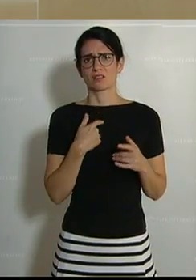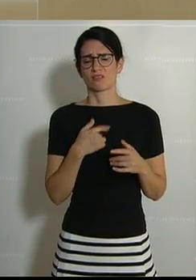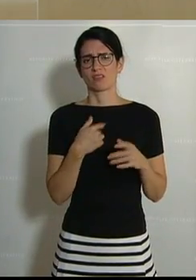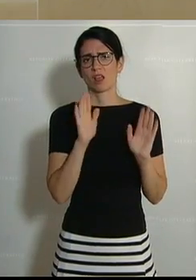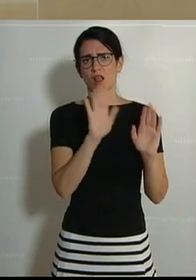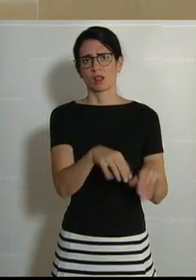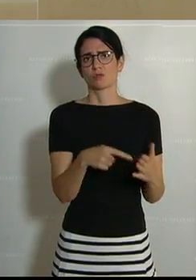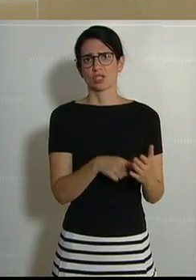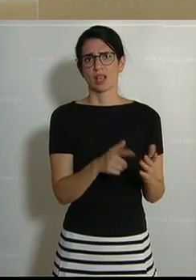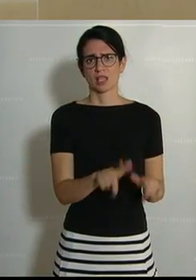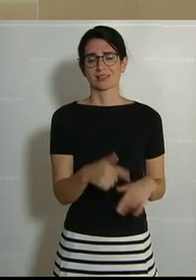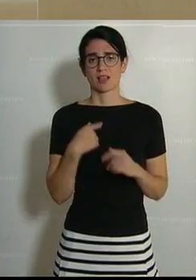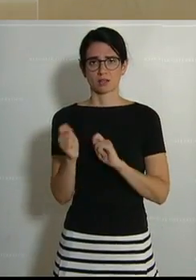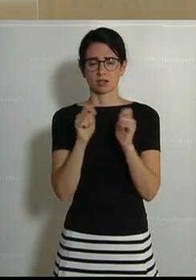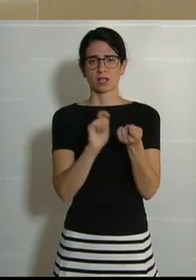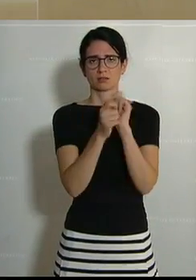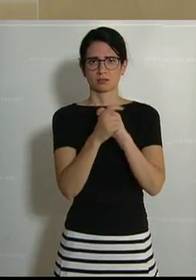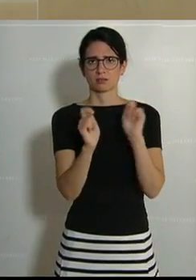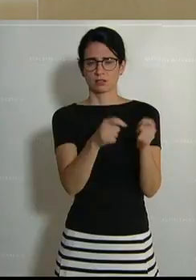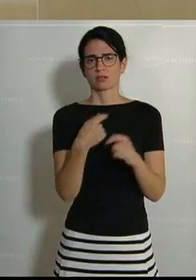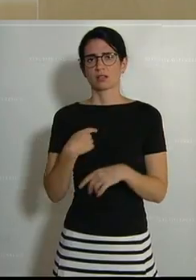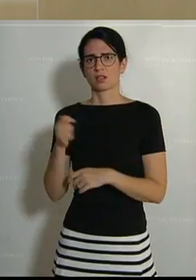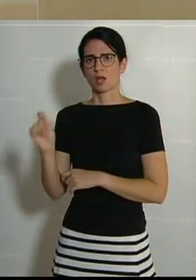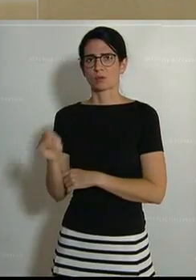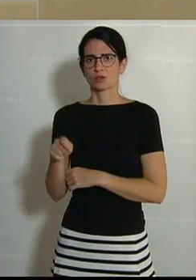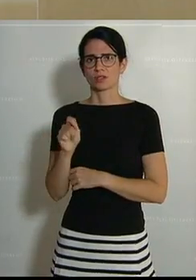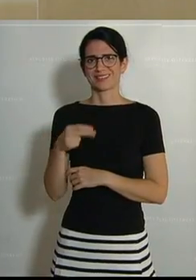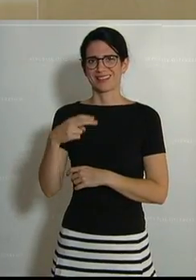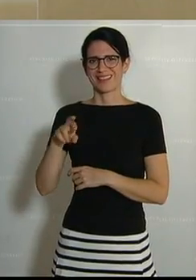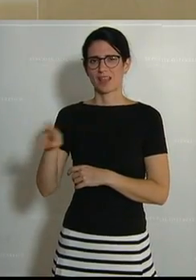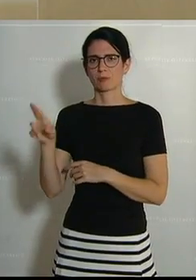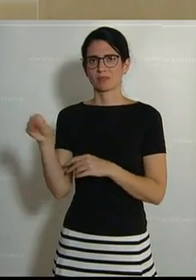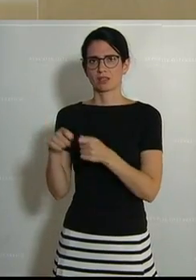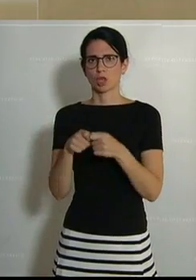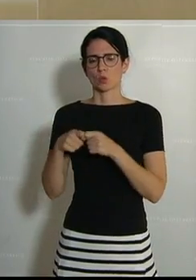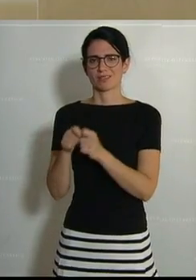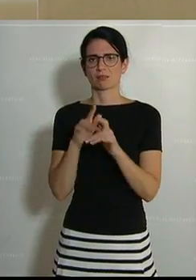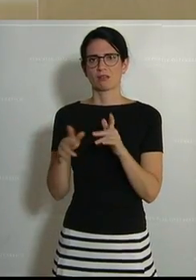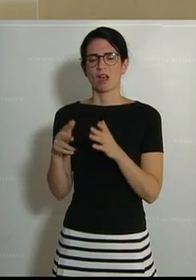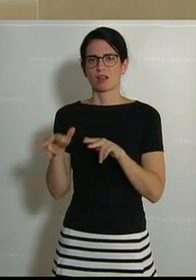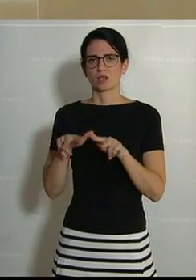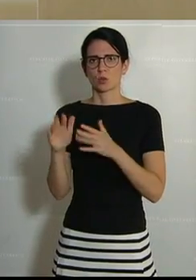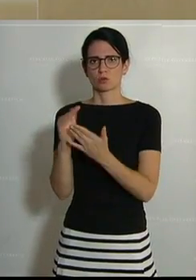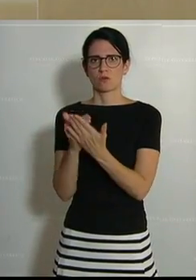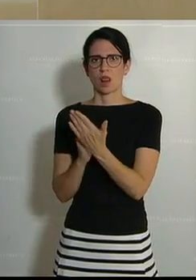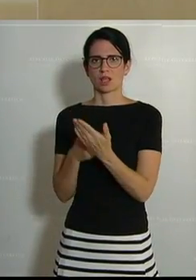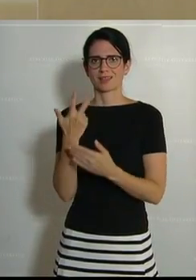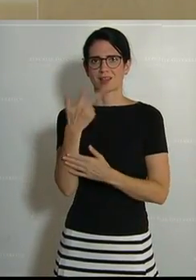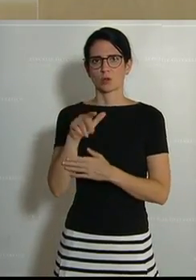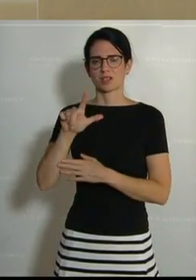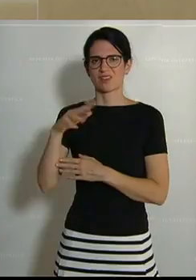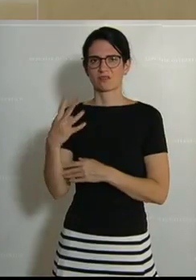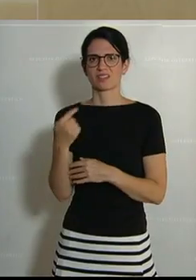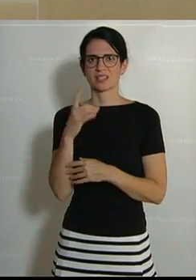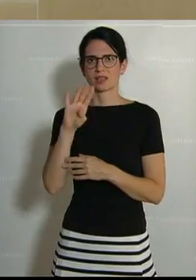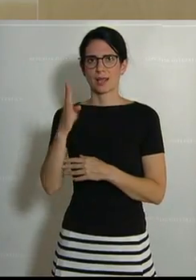Zum Antrag, Abänderungsantrag der Abgeordneten Jule Herr, Genossinnen und Genossen zur Regierungsvorlage 342